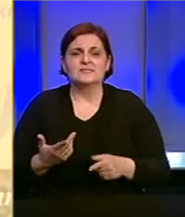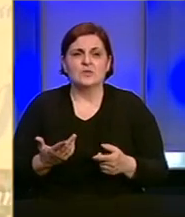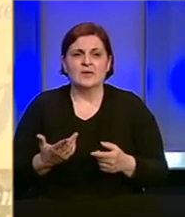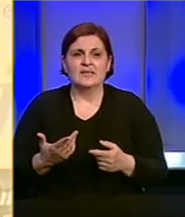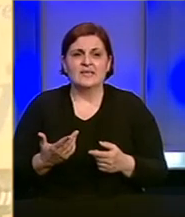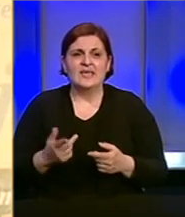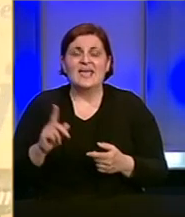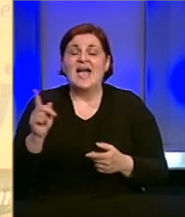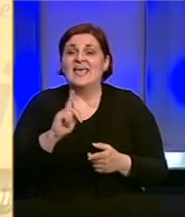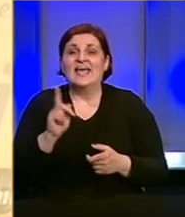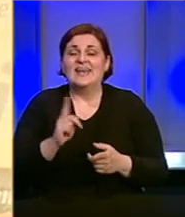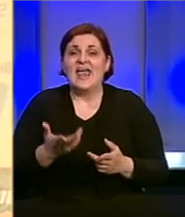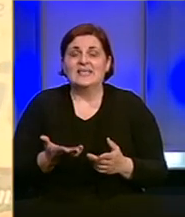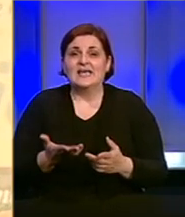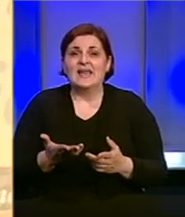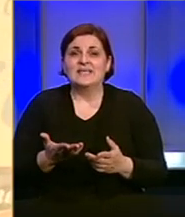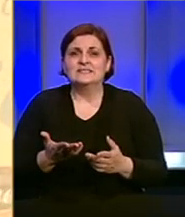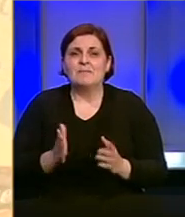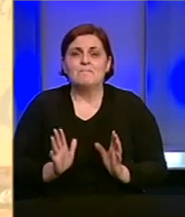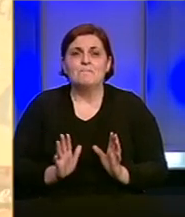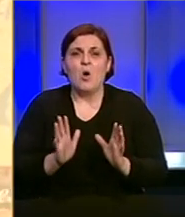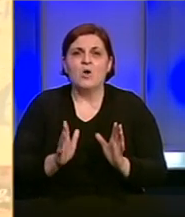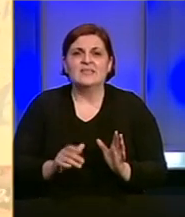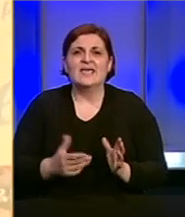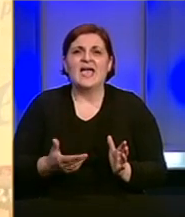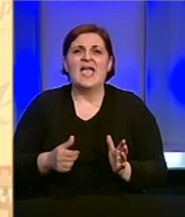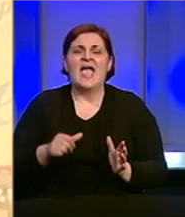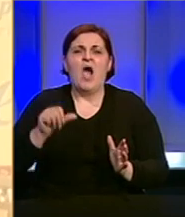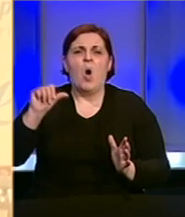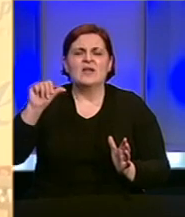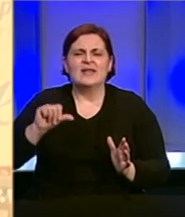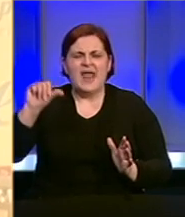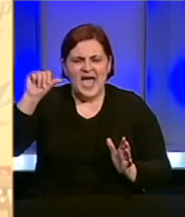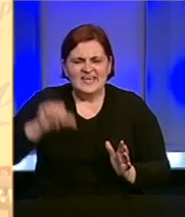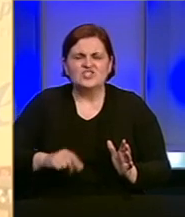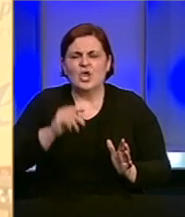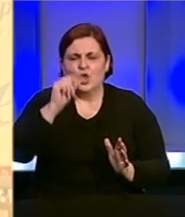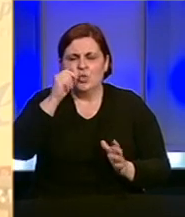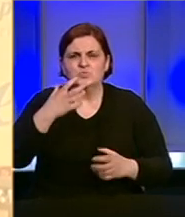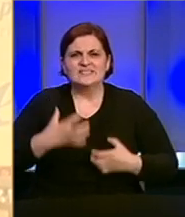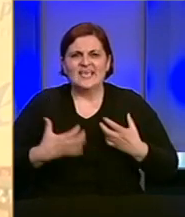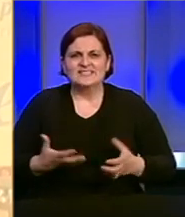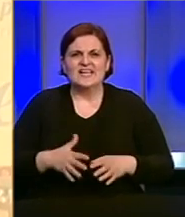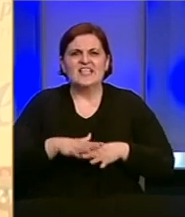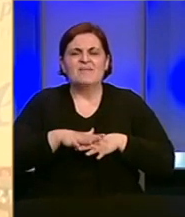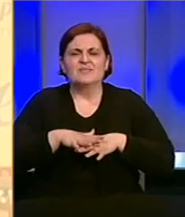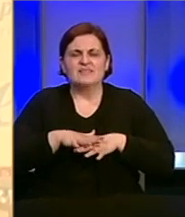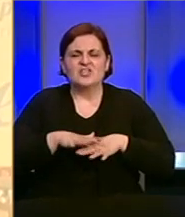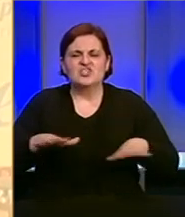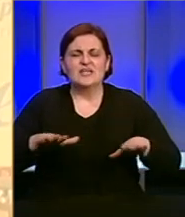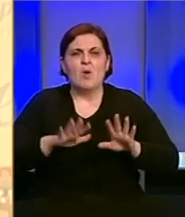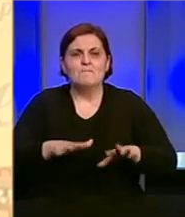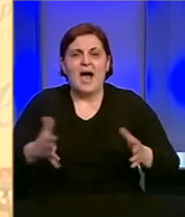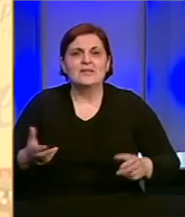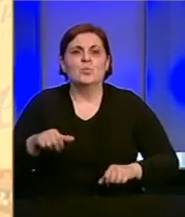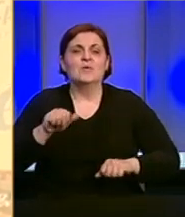ne smije da nam potakne one najniže ljudske strasti, da targetiramo kolege, da širimo paniku i da